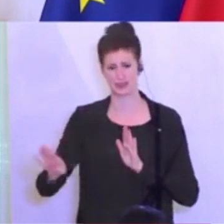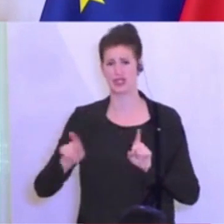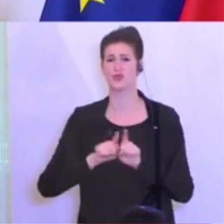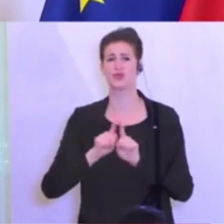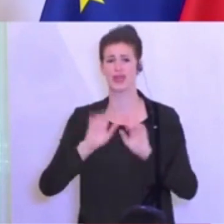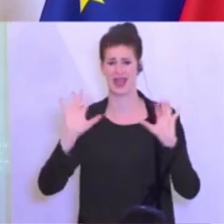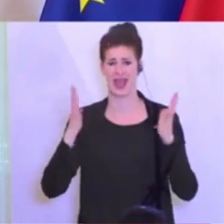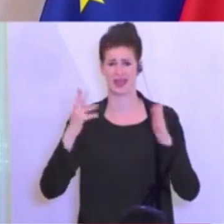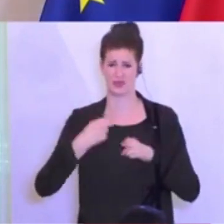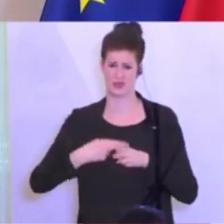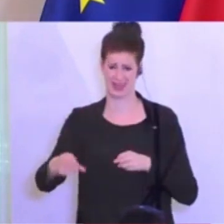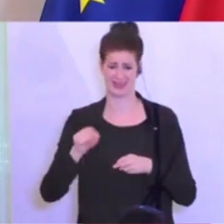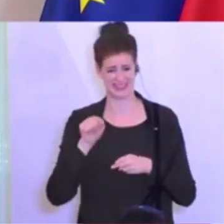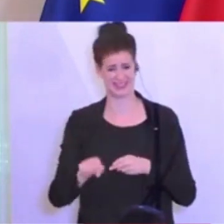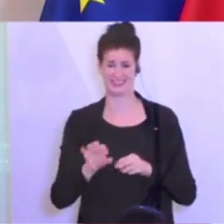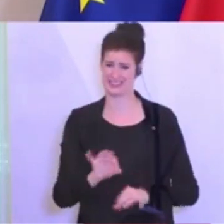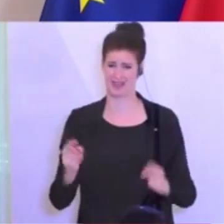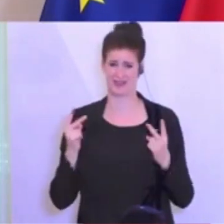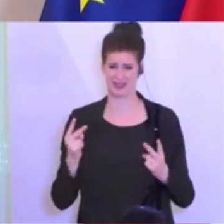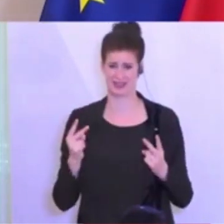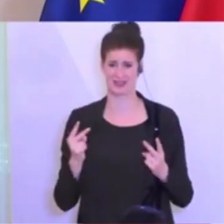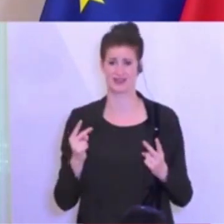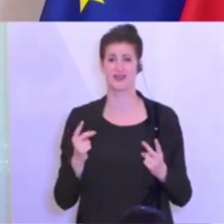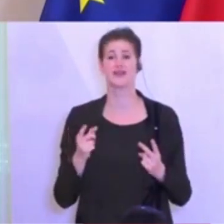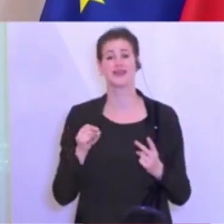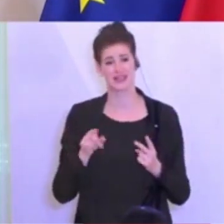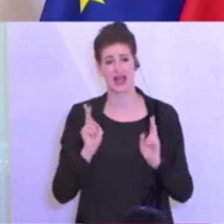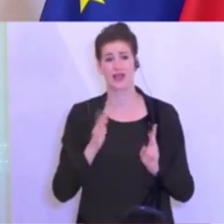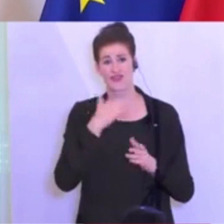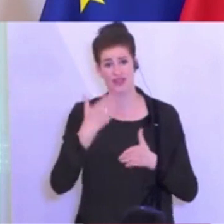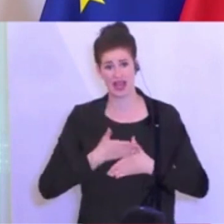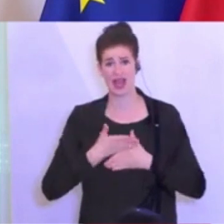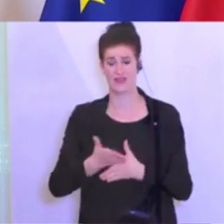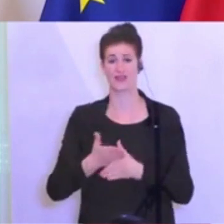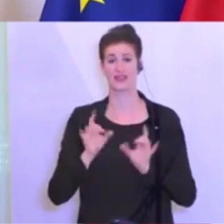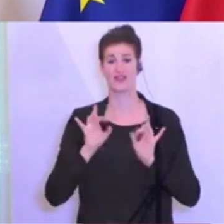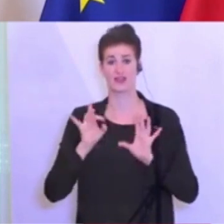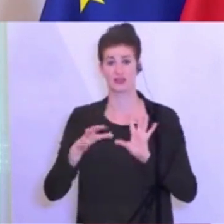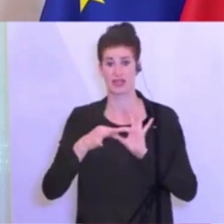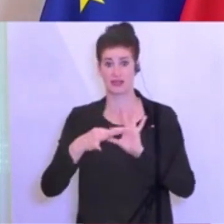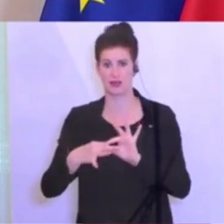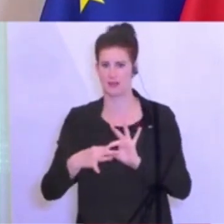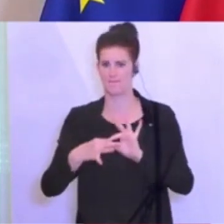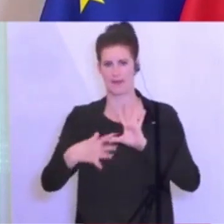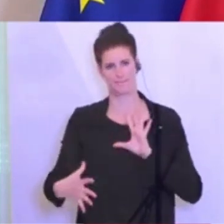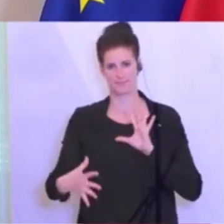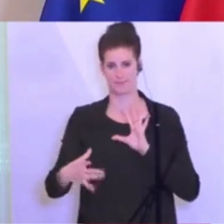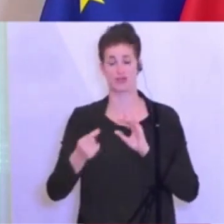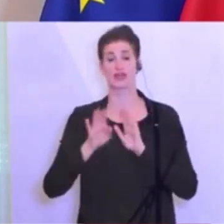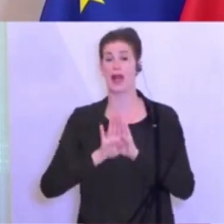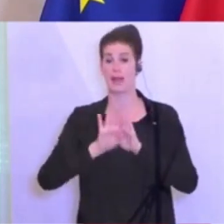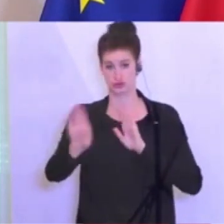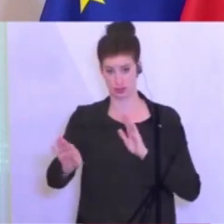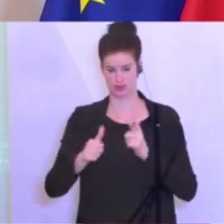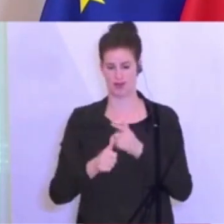die Handhygiene. Die wird auch dazu führen, dass wir versuchen können, Infektionsketten tatsächlich hintanzuhalten. Das heißt, Abstand halten,